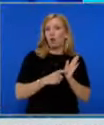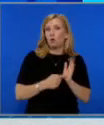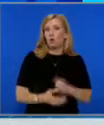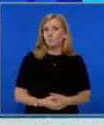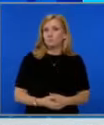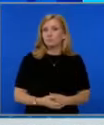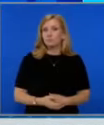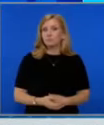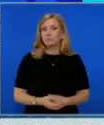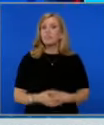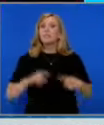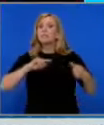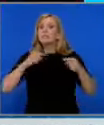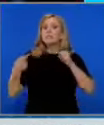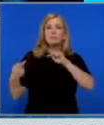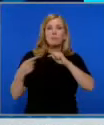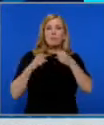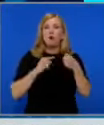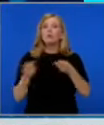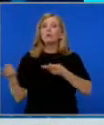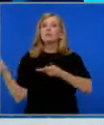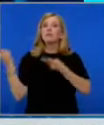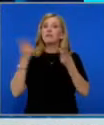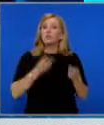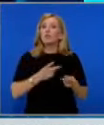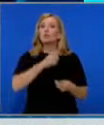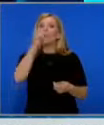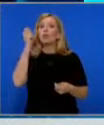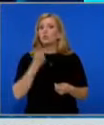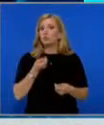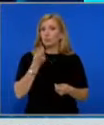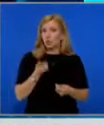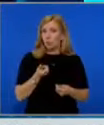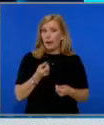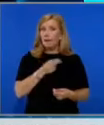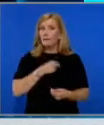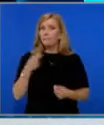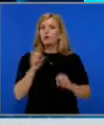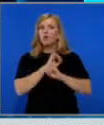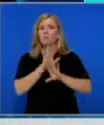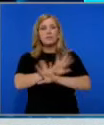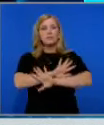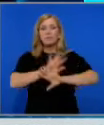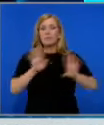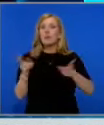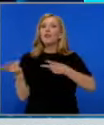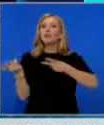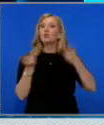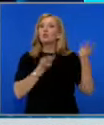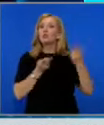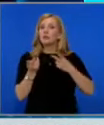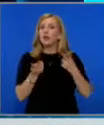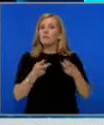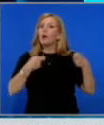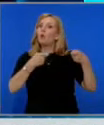С ескалирането на спора за вноса на украинското зърно, Польша обяви, че спира да достави оръжие на Украина. Польският